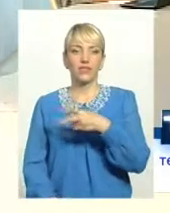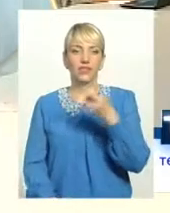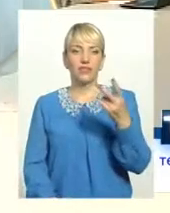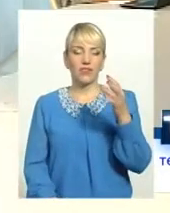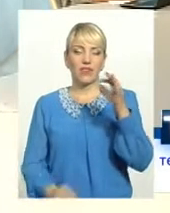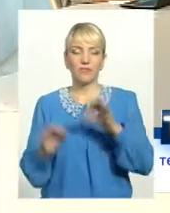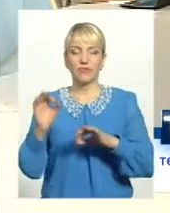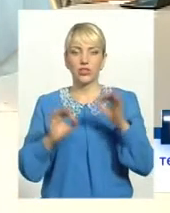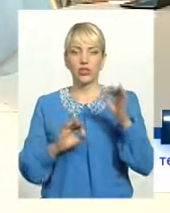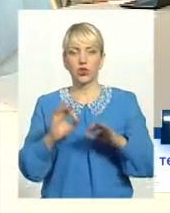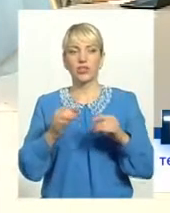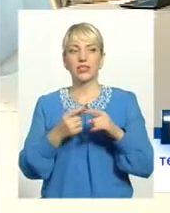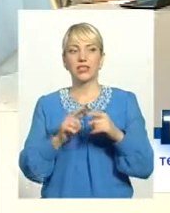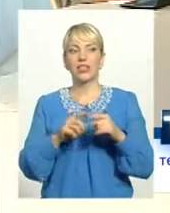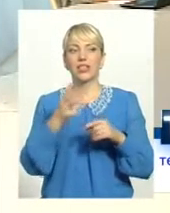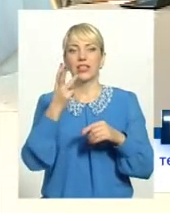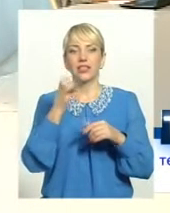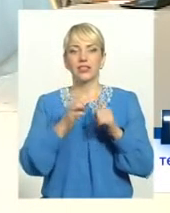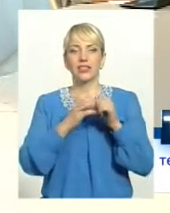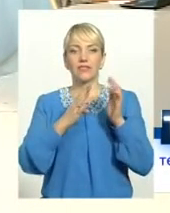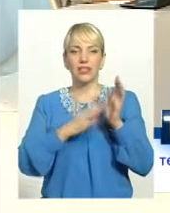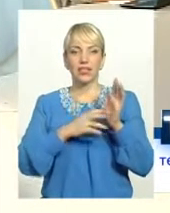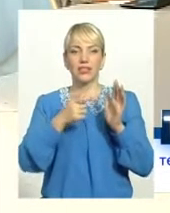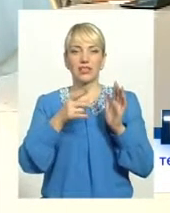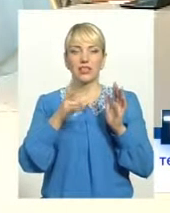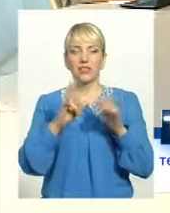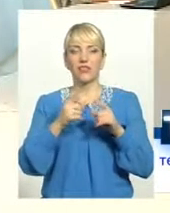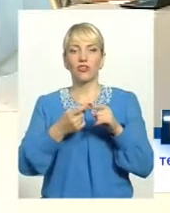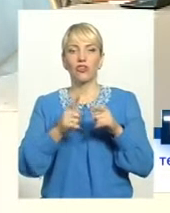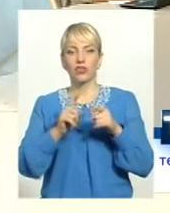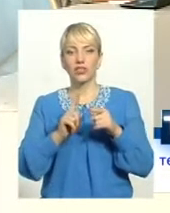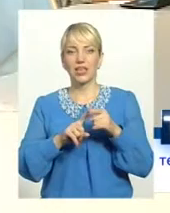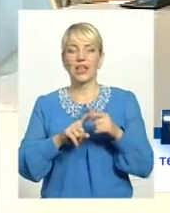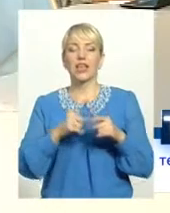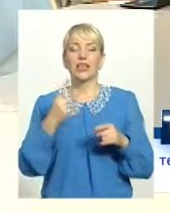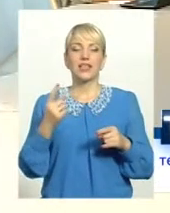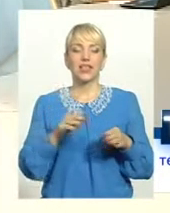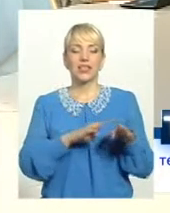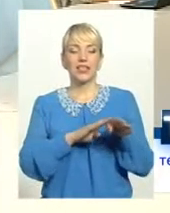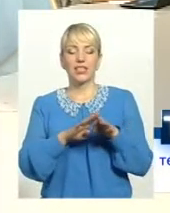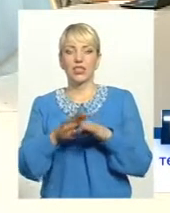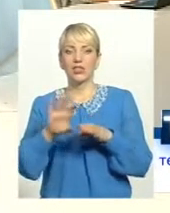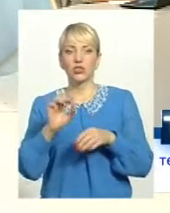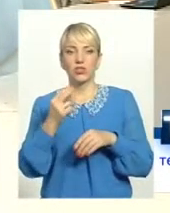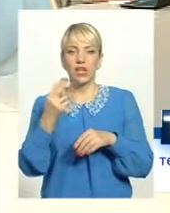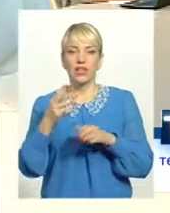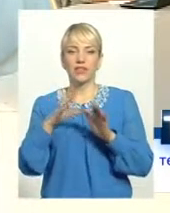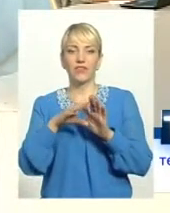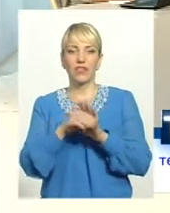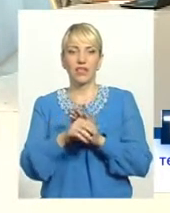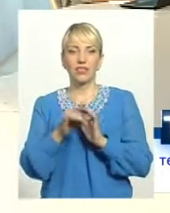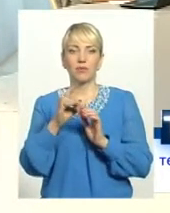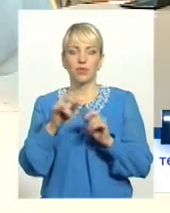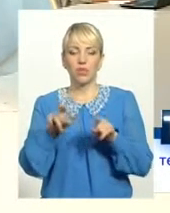319 гривень, так, оце от, єдиного соціального внеску, при такому нарахуванні, має